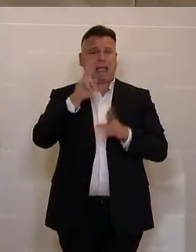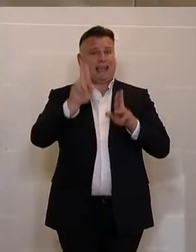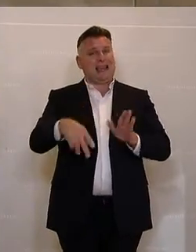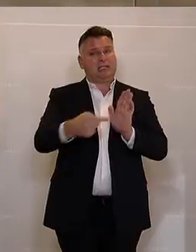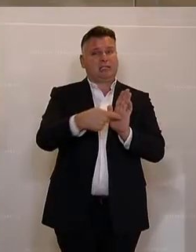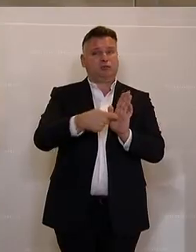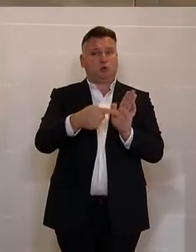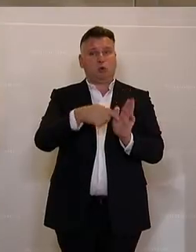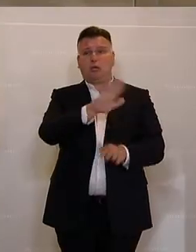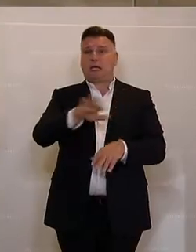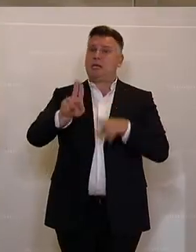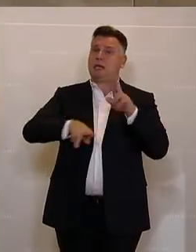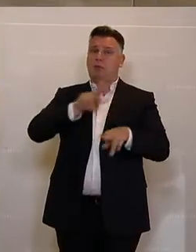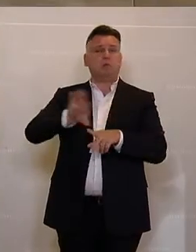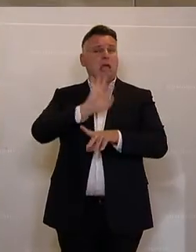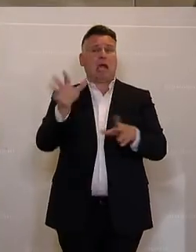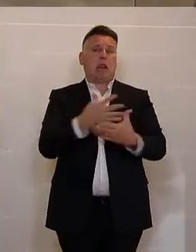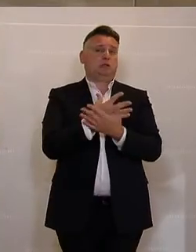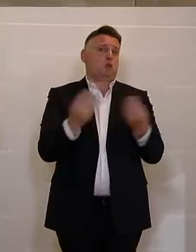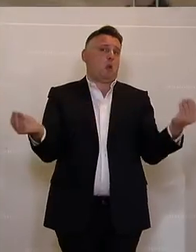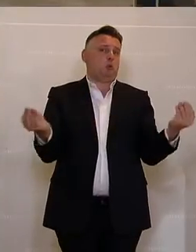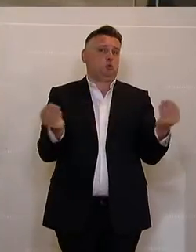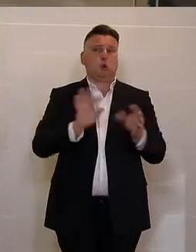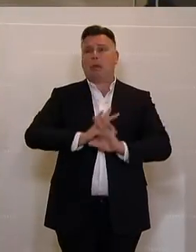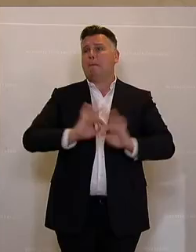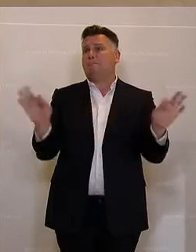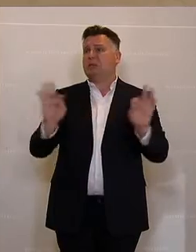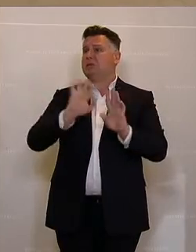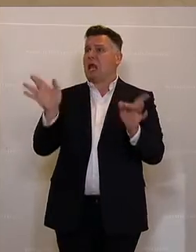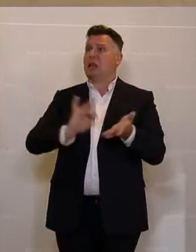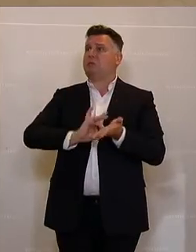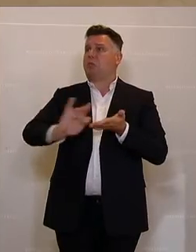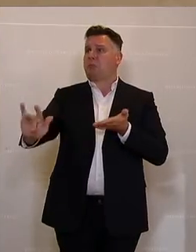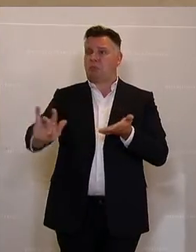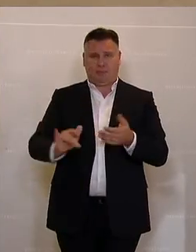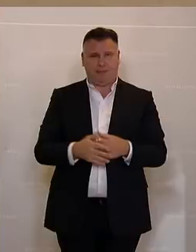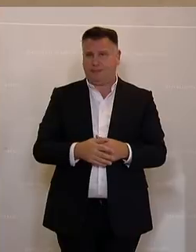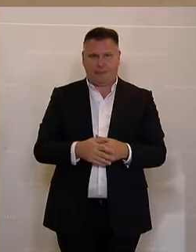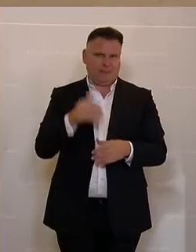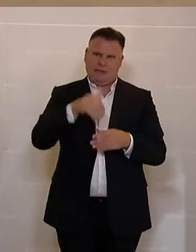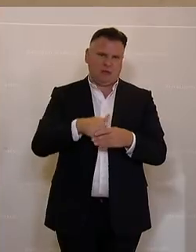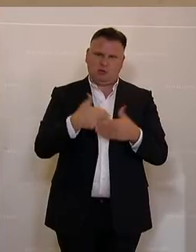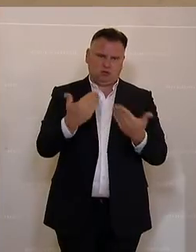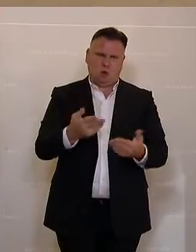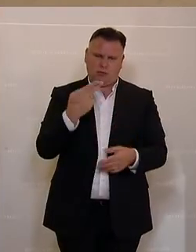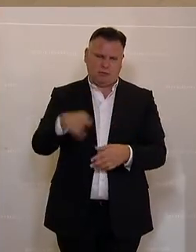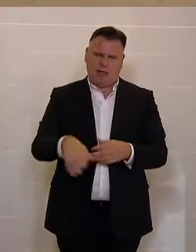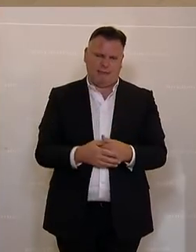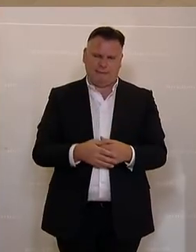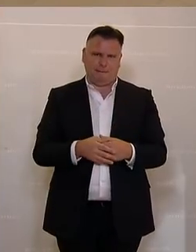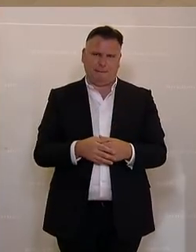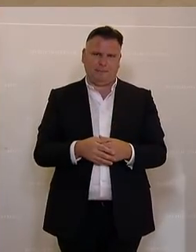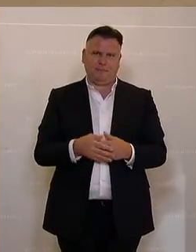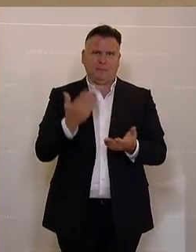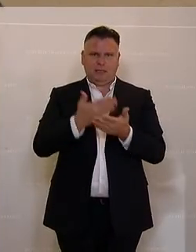Es ist dann alles gelöst von den Herausforderungen, die es sich hier in Österreich gibt. Aber das ist nicht so. Und es stimmt